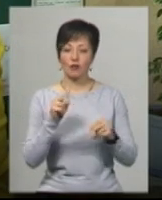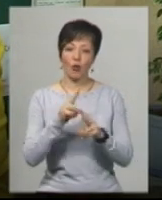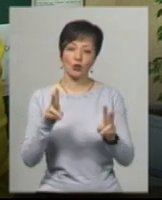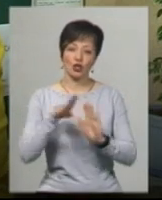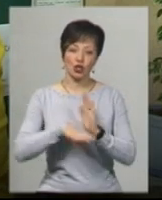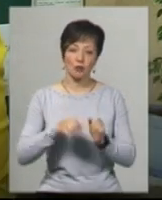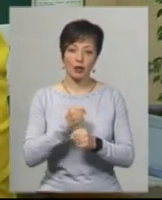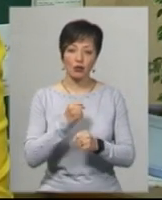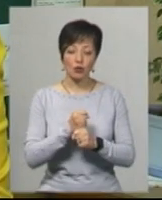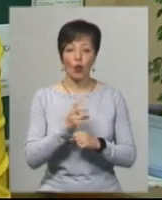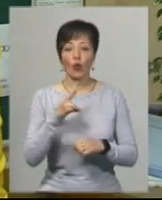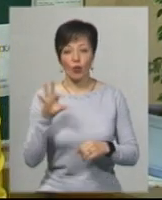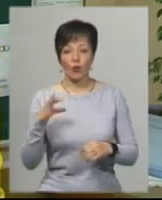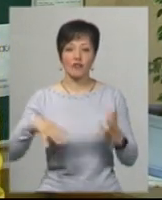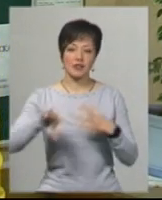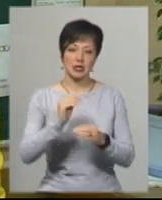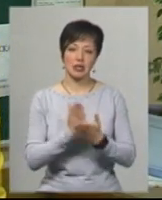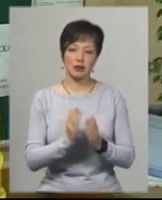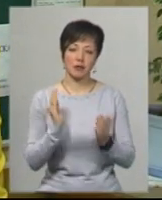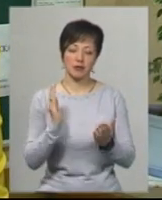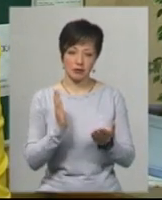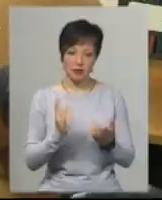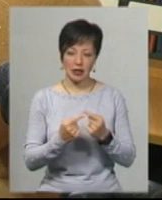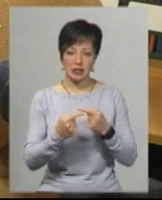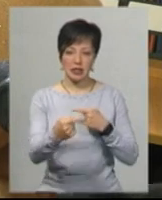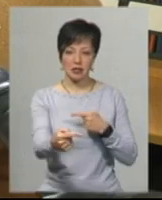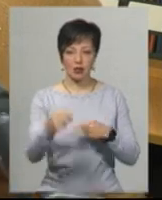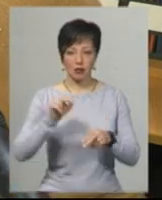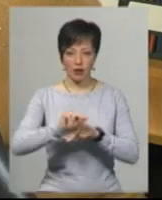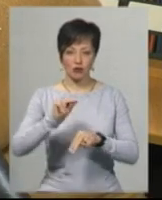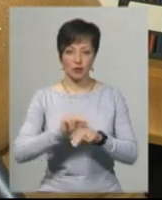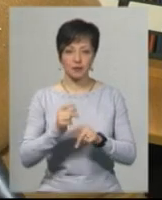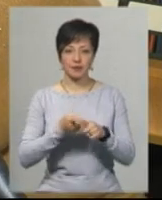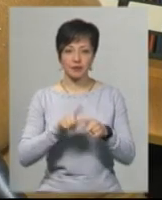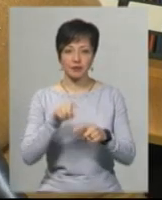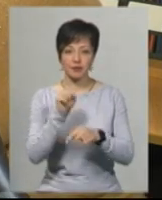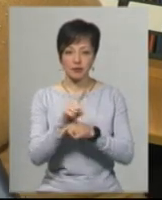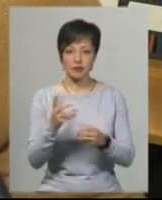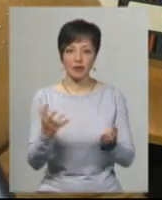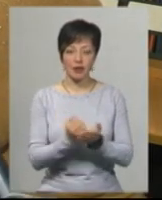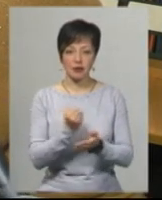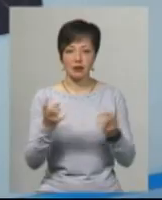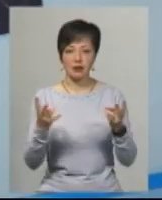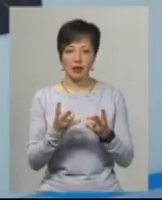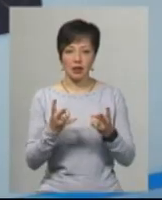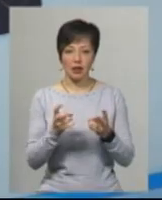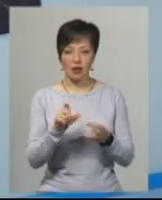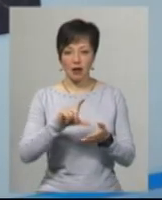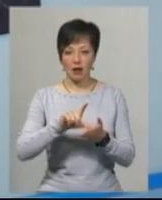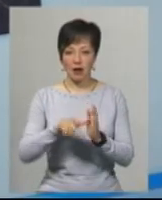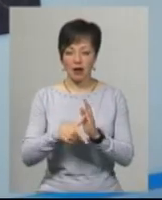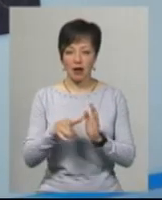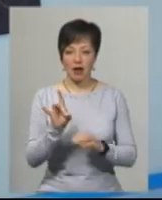в когось гірше працює, але всі діти охоплені дистанційним навчанням. За цією задачою знайти радіо-школа.